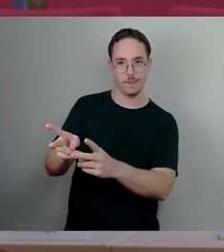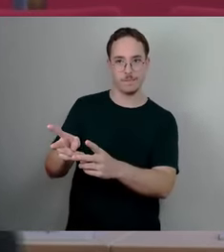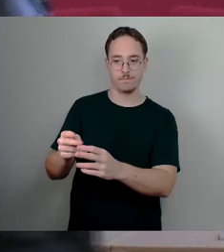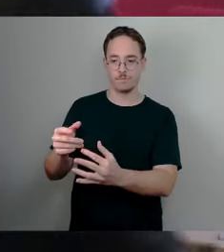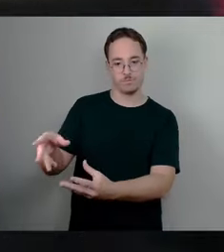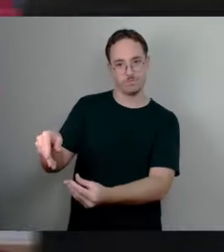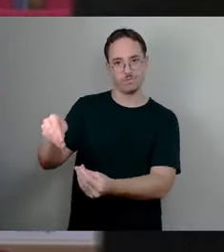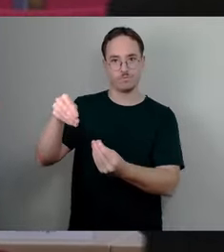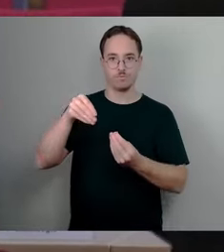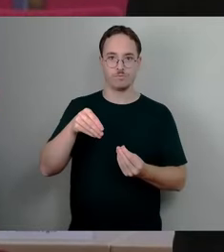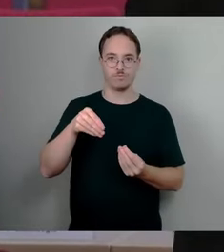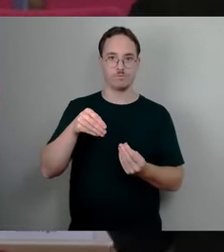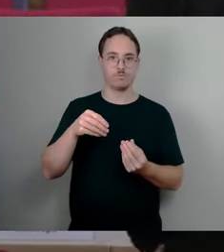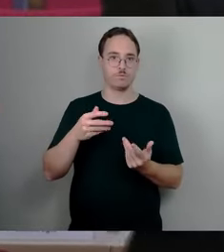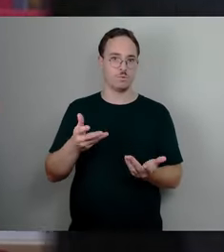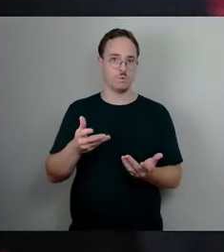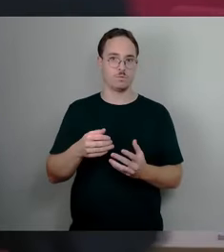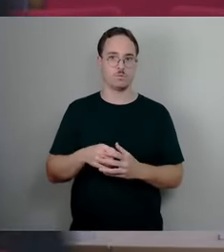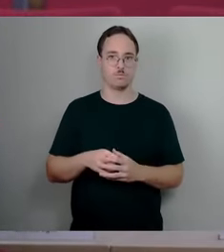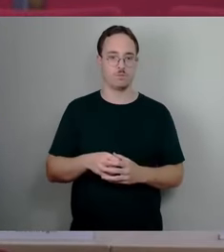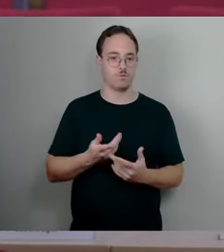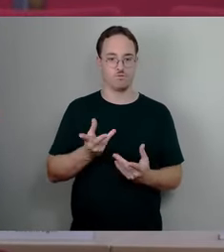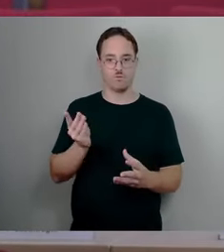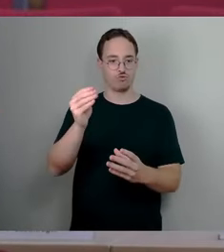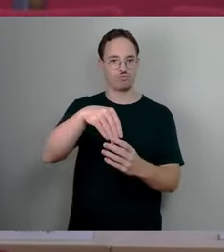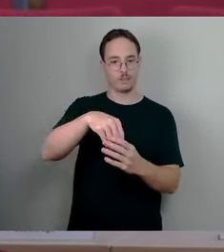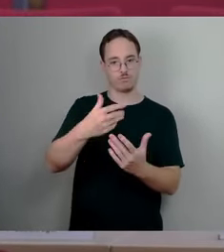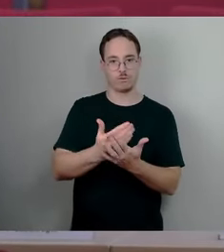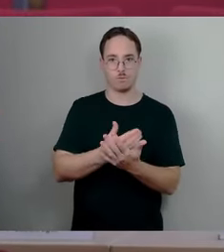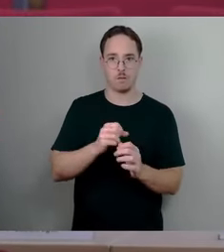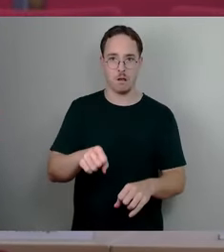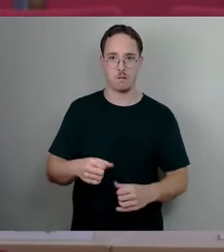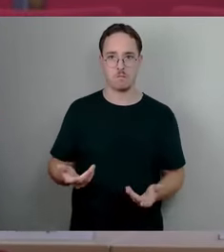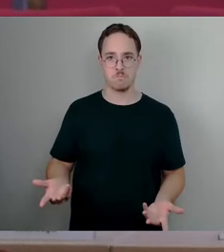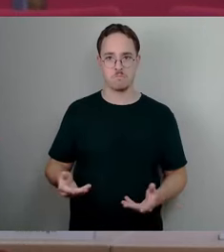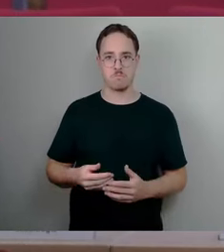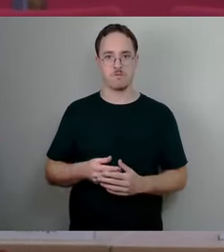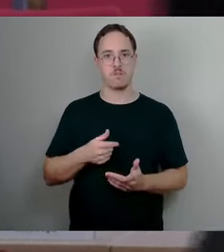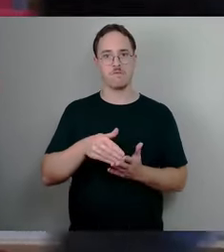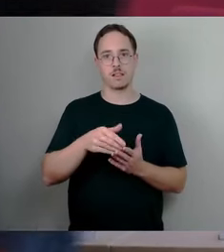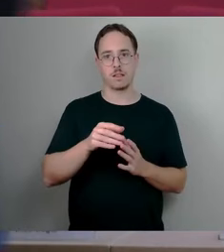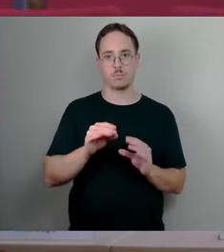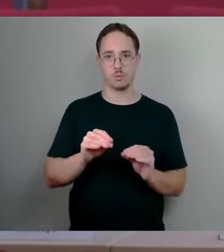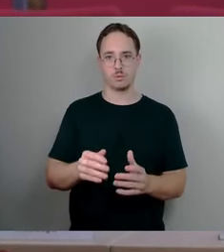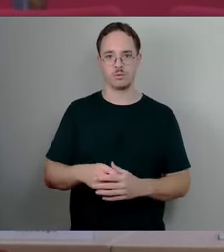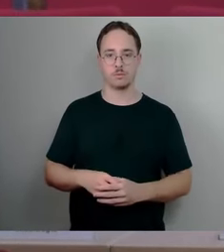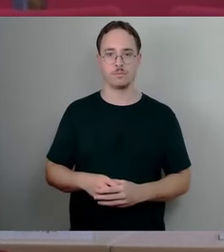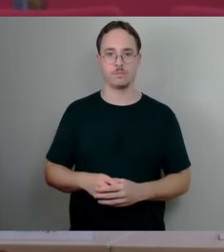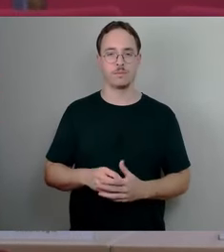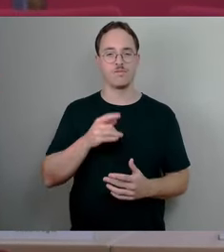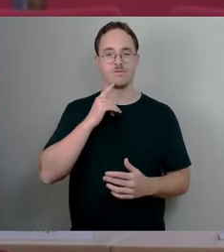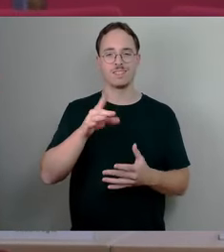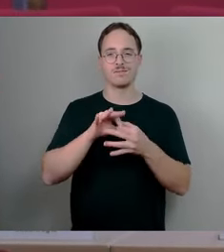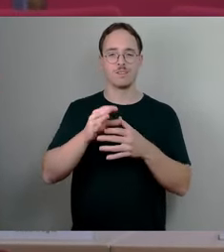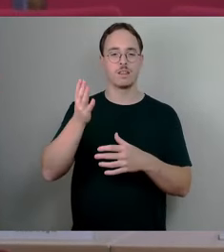Carola-Brücke. Meine Frage ist deswegen sehr einfach, wird die Stadt Dresden eine Edition von Armbanduhren-Wiederaufbau der